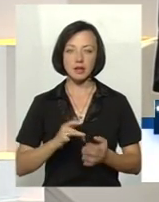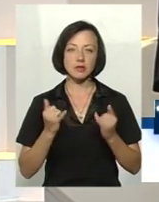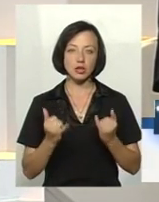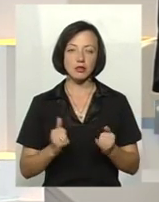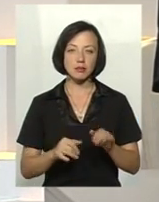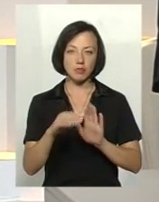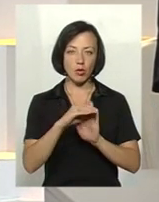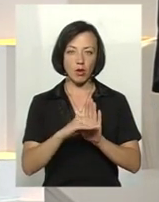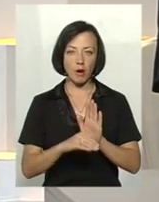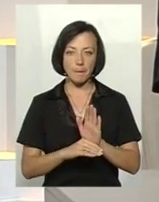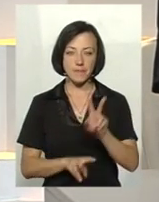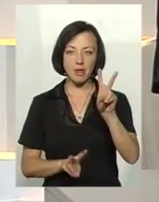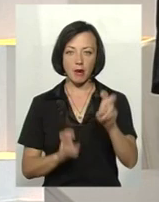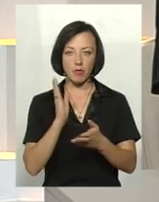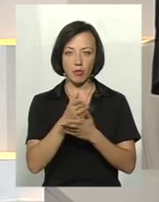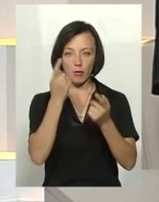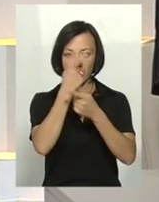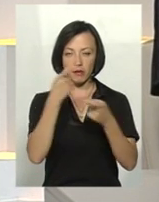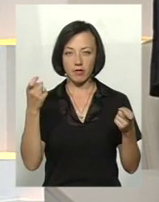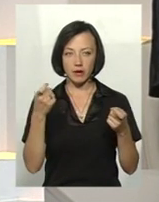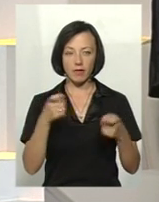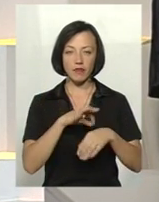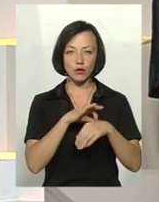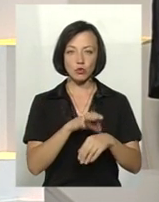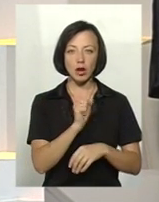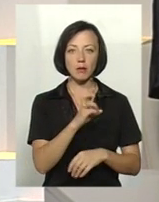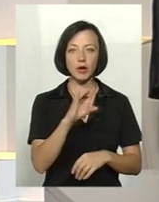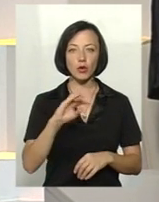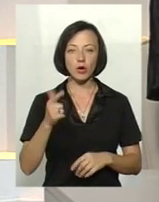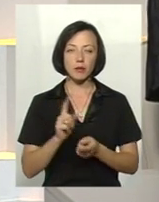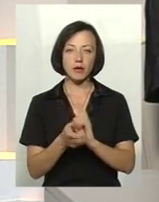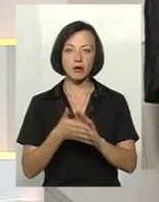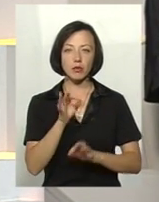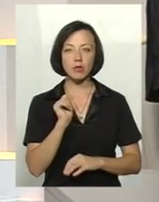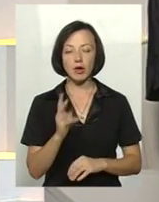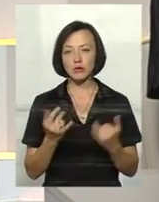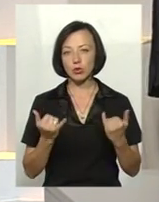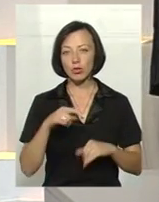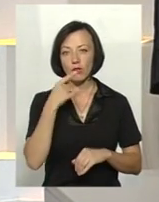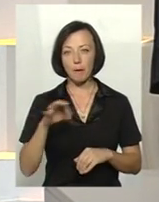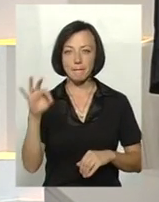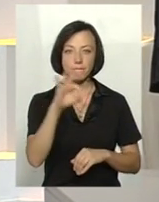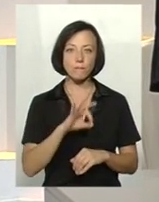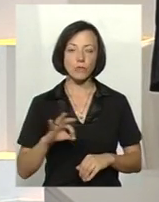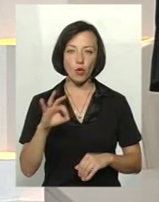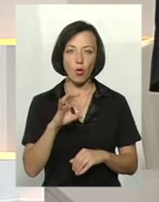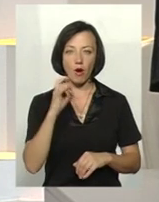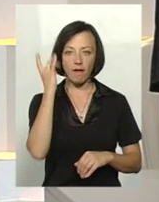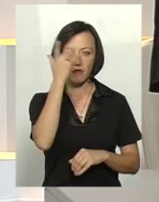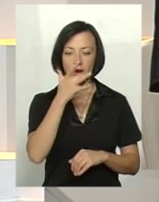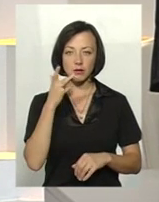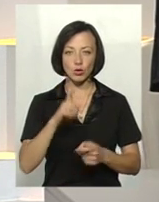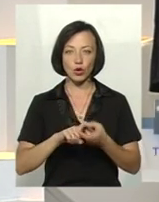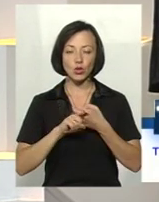часі у прямому ефірі тема. Я Анна Бендюг, переклад на жестову мову Ольга Рибак. І сьогодні говоримо про африканську